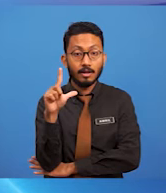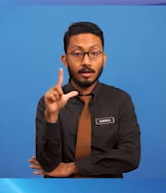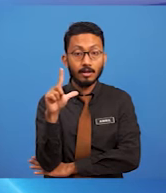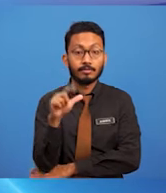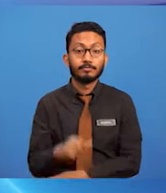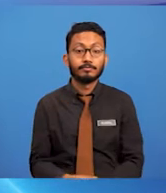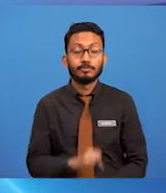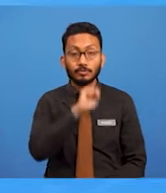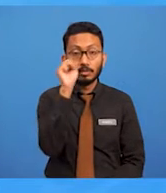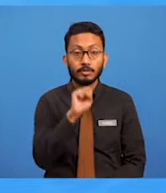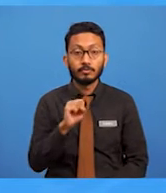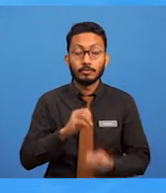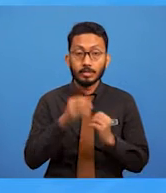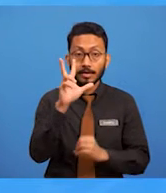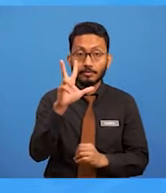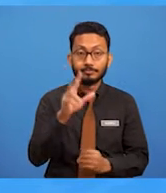Soalan yang ketiga.